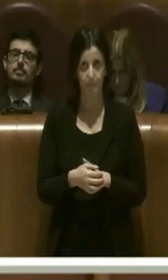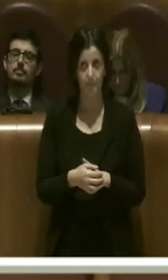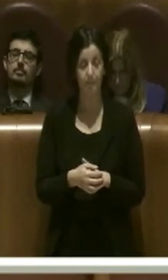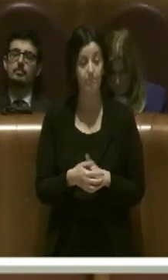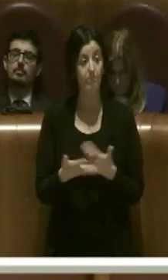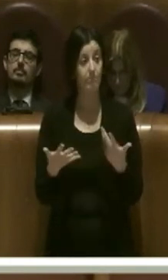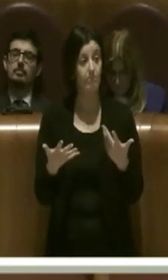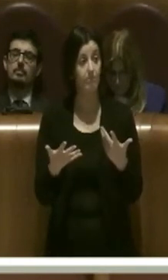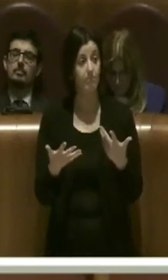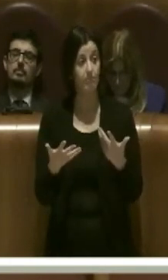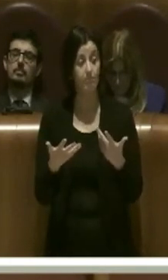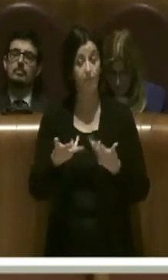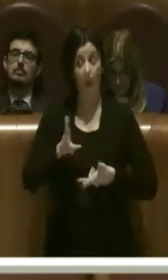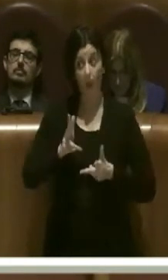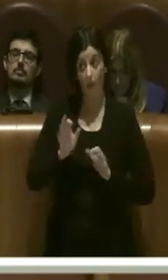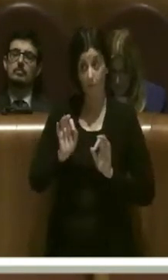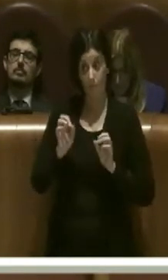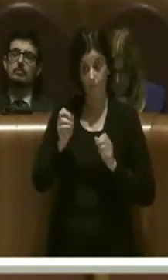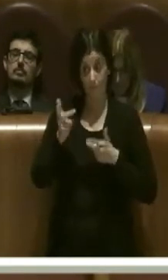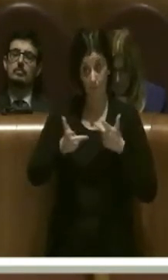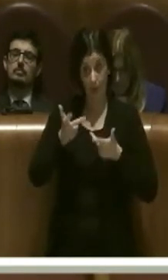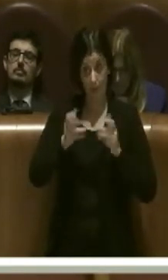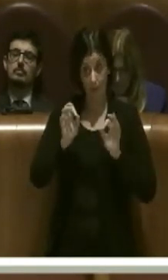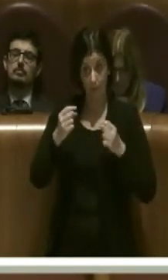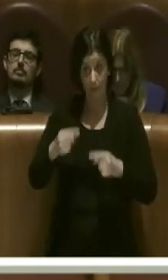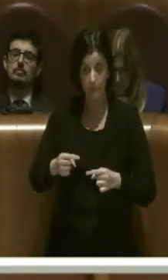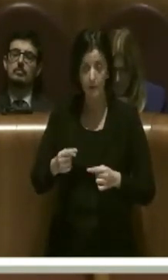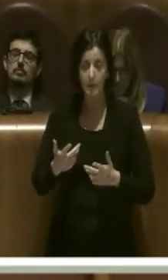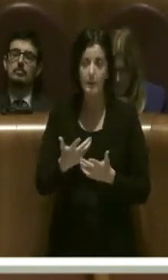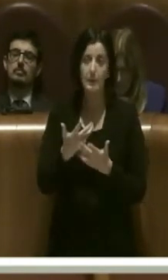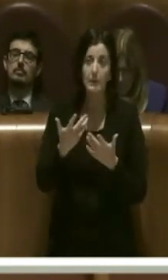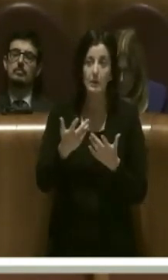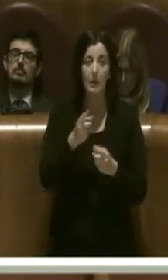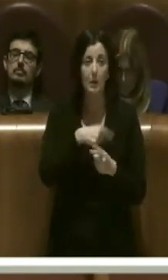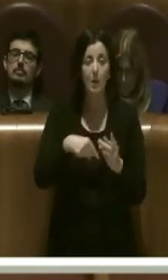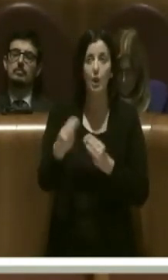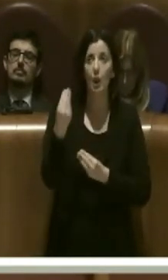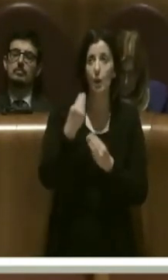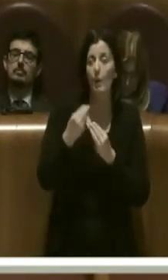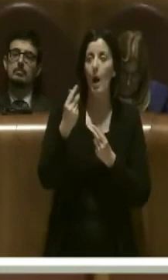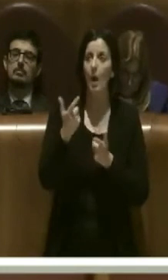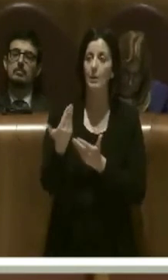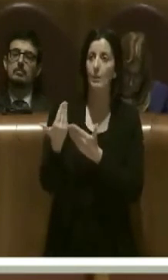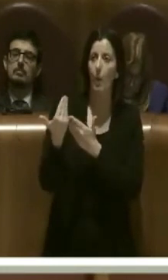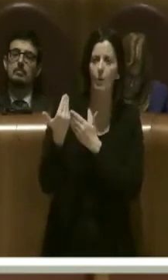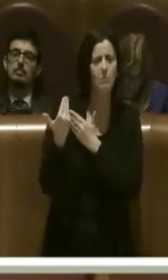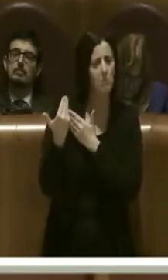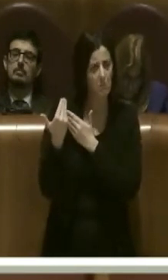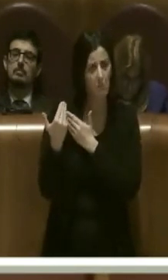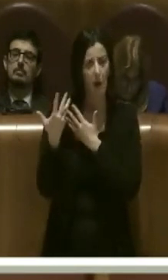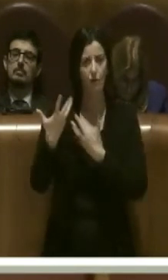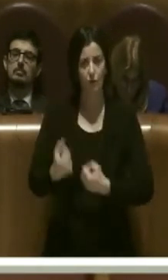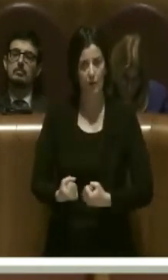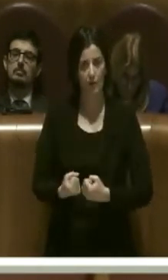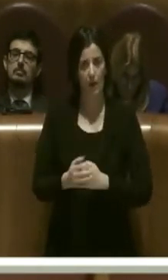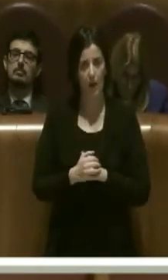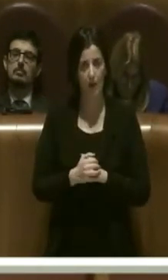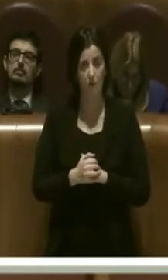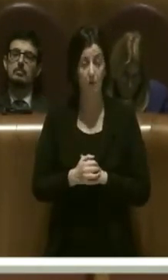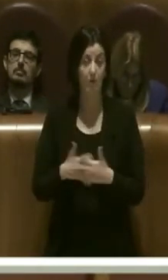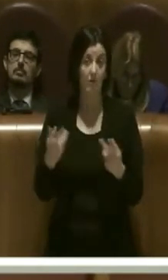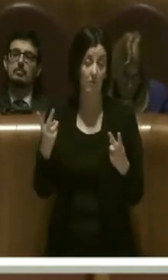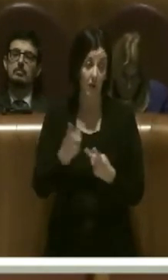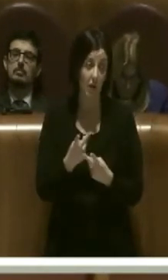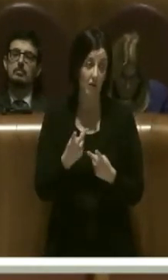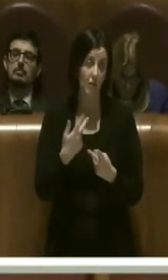Detto questo, è chiaro che poi ci è stato chiesto un senso di responsabilità che abbiamo accolto, perché avremmo potuto richiedere una